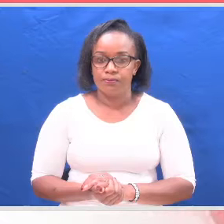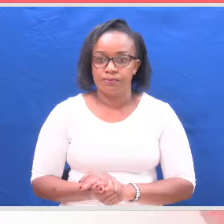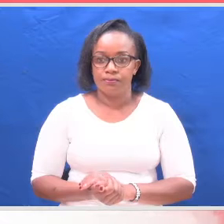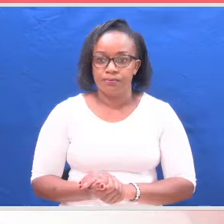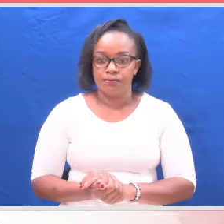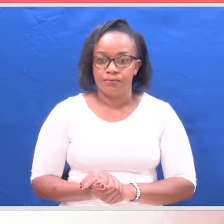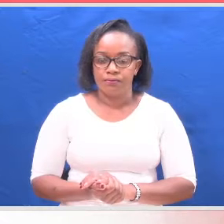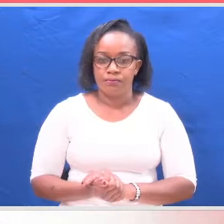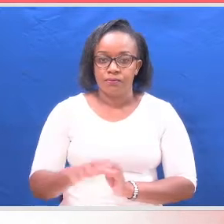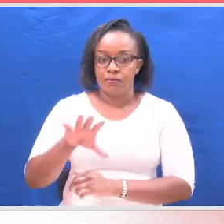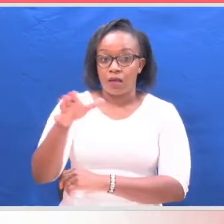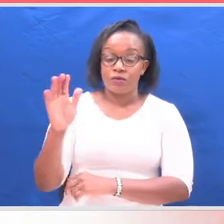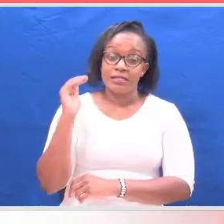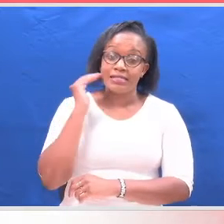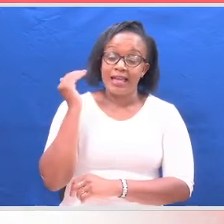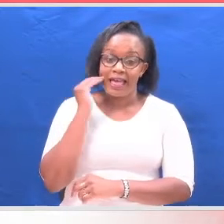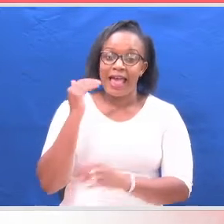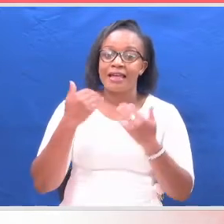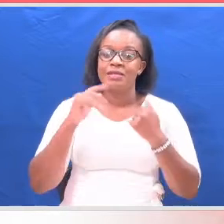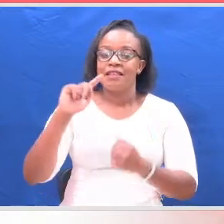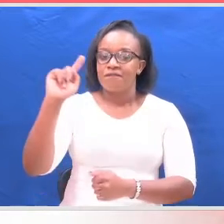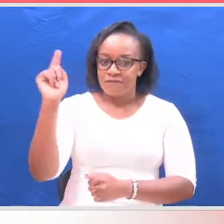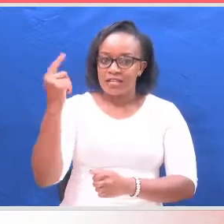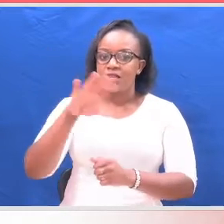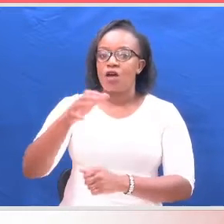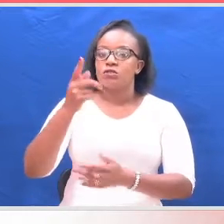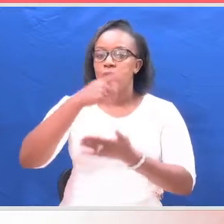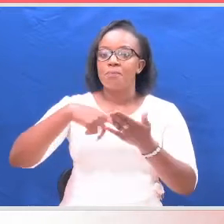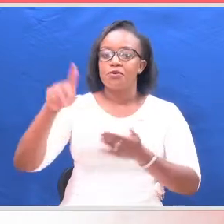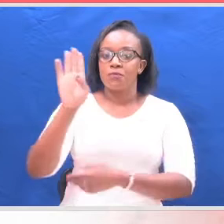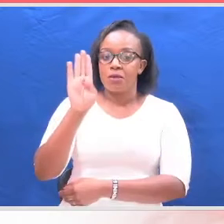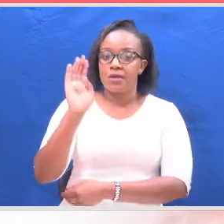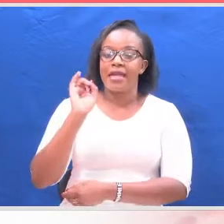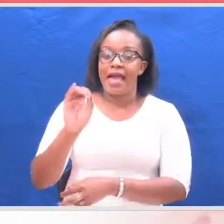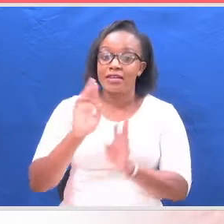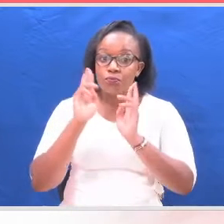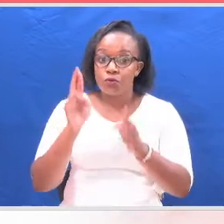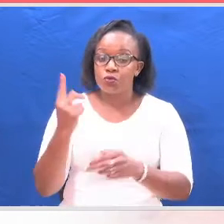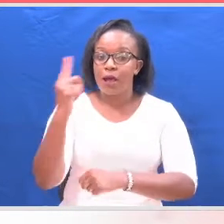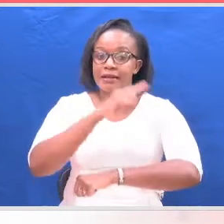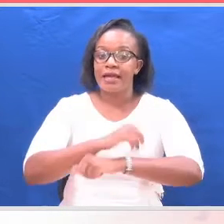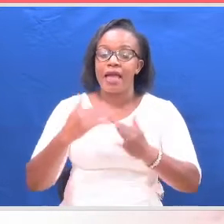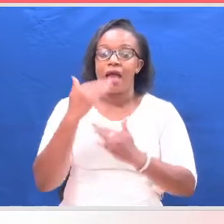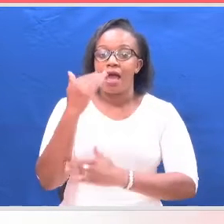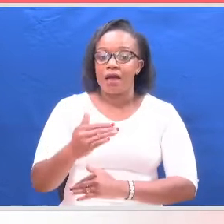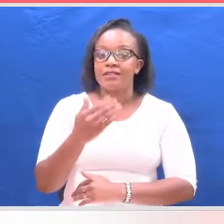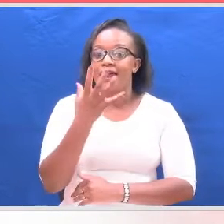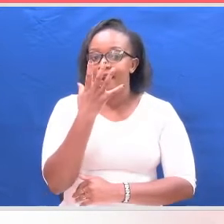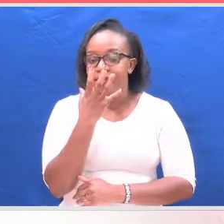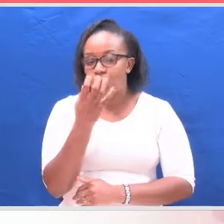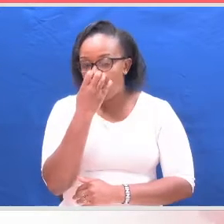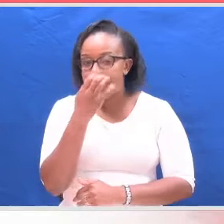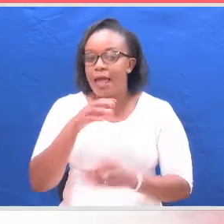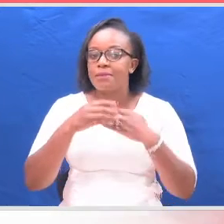Na kaunti ya siya imekuwa ya kwanza kupitisha mswada wa BBSI kumojetu bada ya kinare wa ODM Raila Odinga